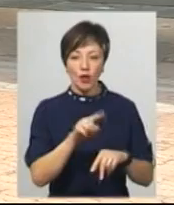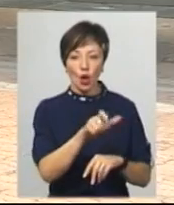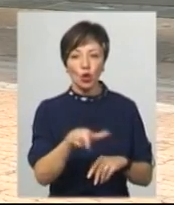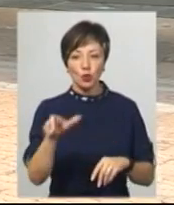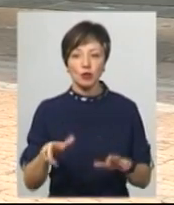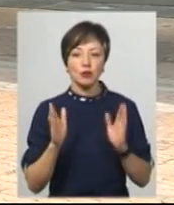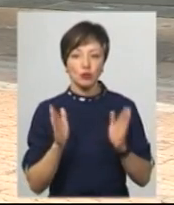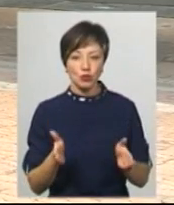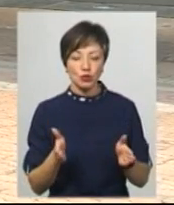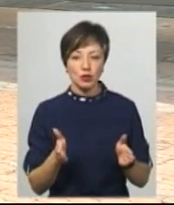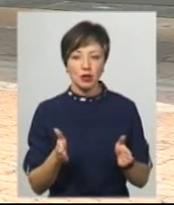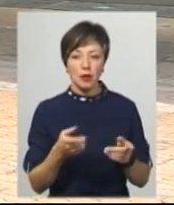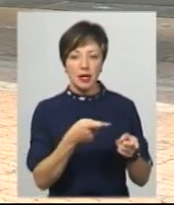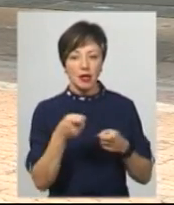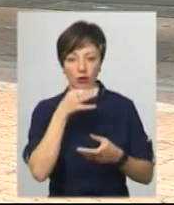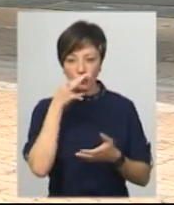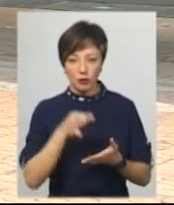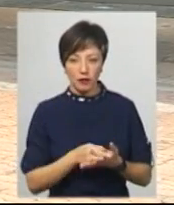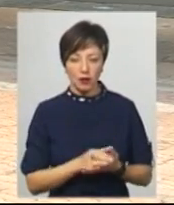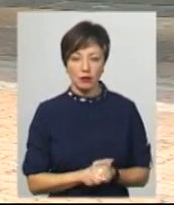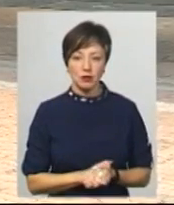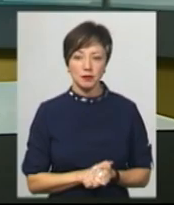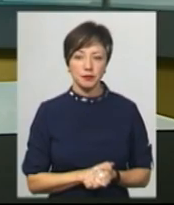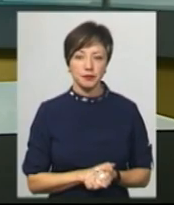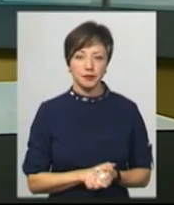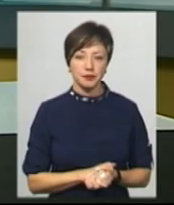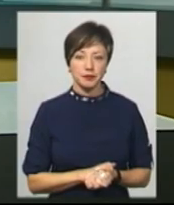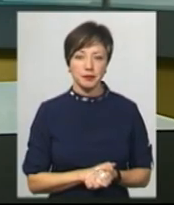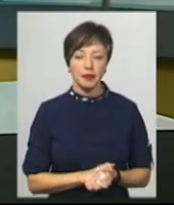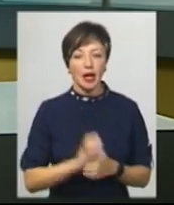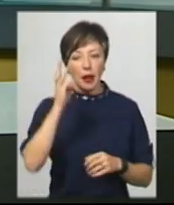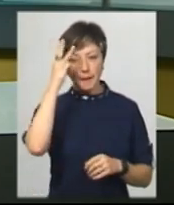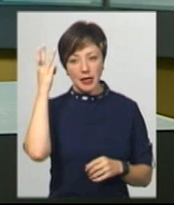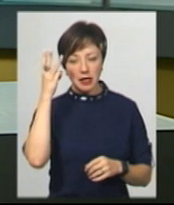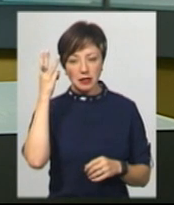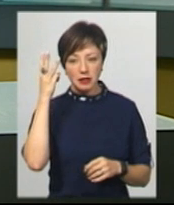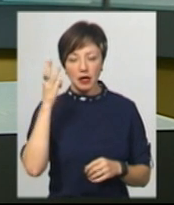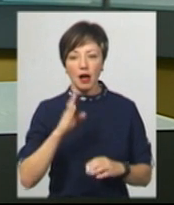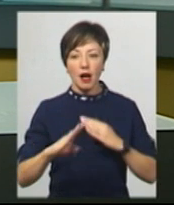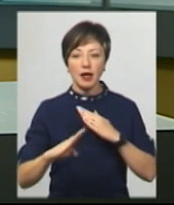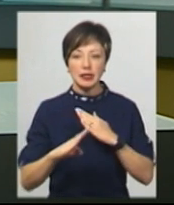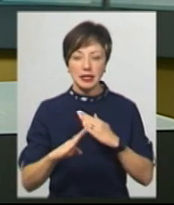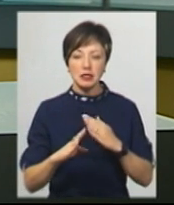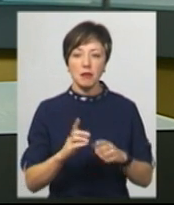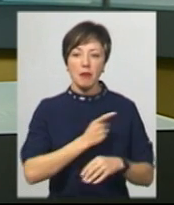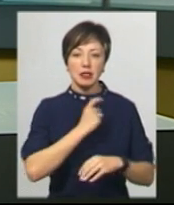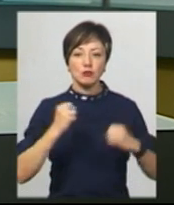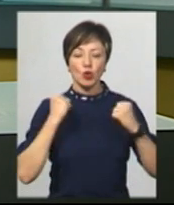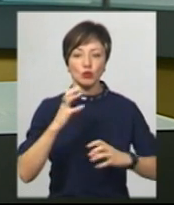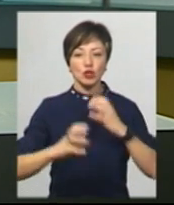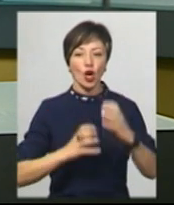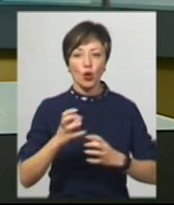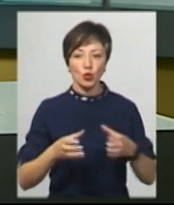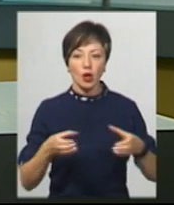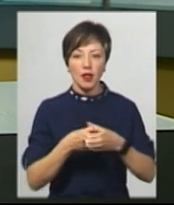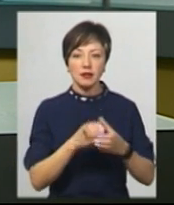будуть притягнені до відповідальності. Хмельницькі кіокушіка-каратисти, майстер спорту міжнародного